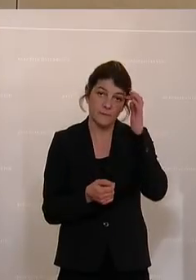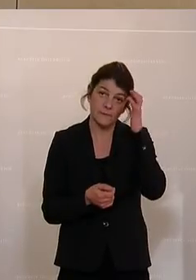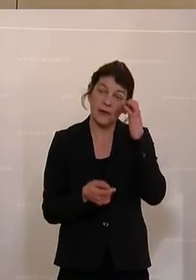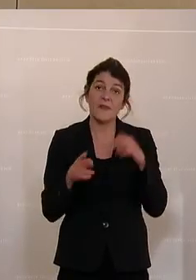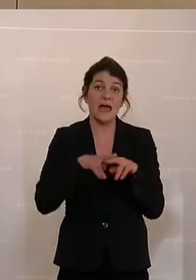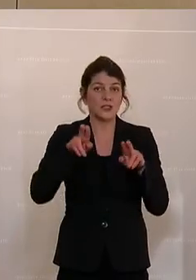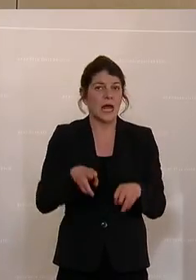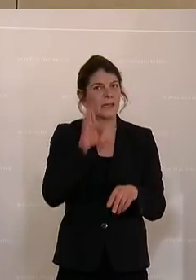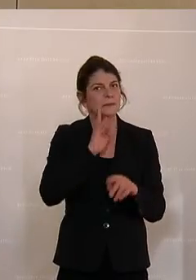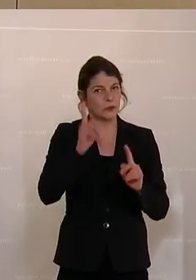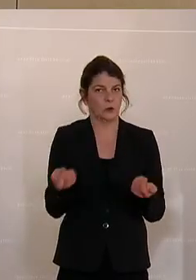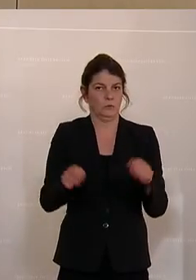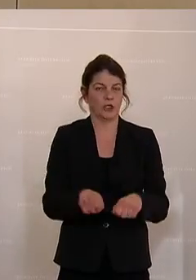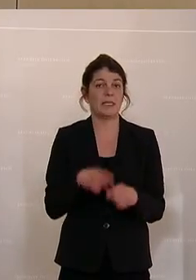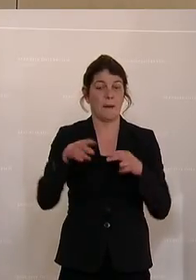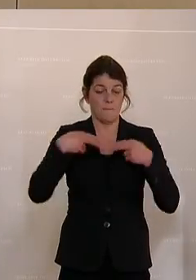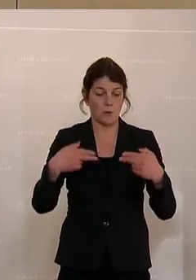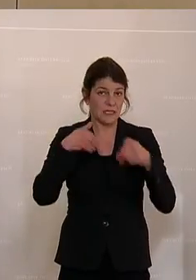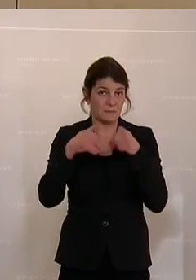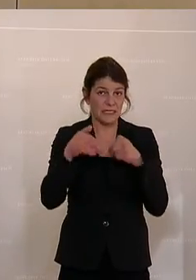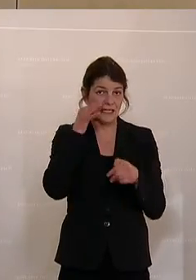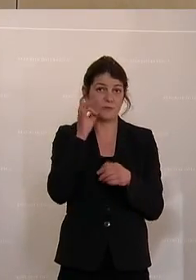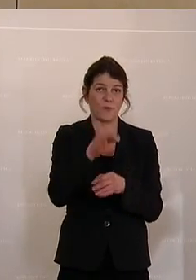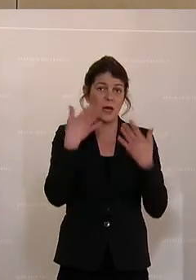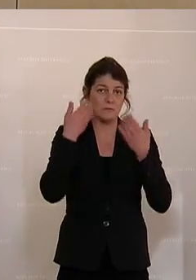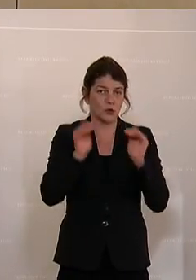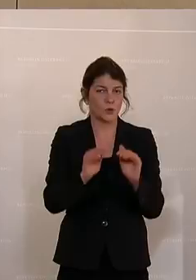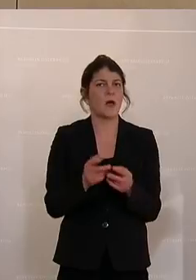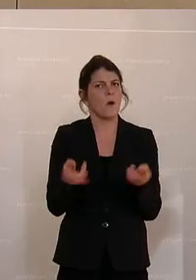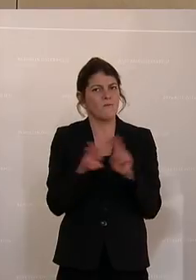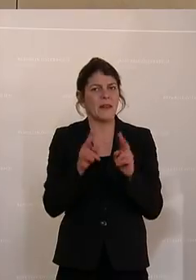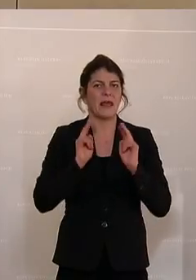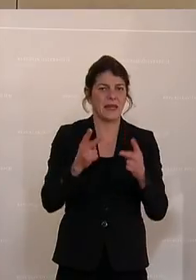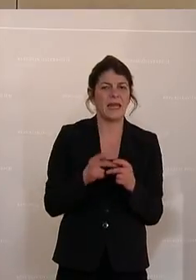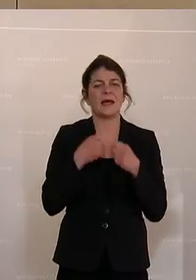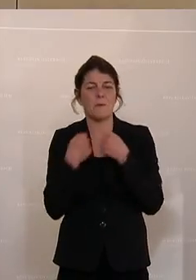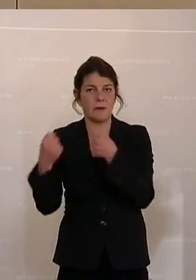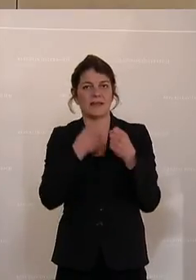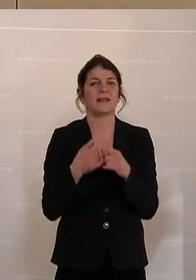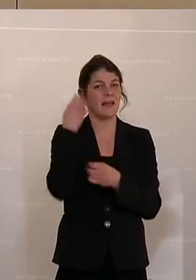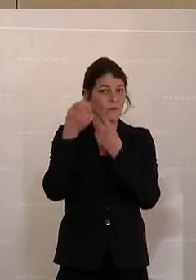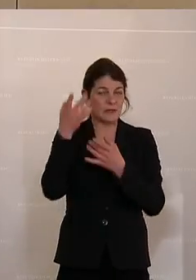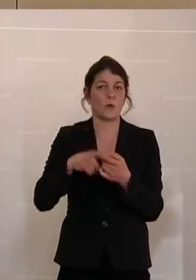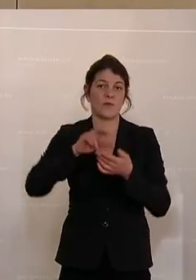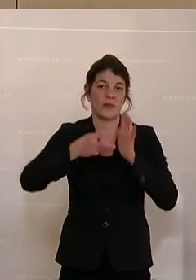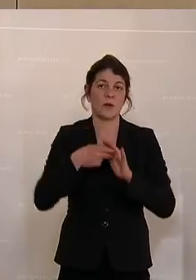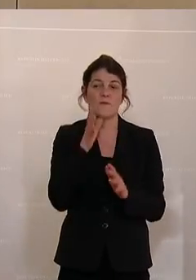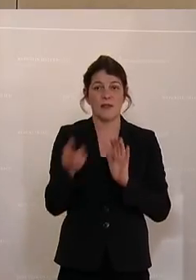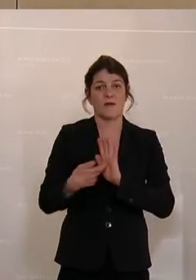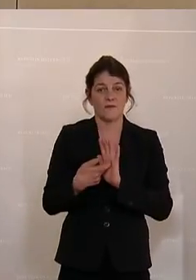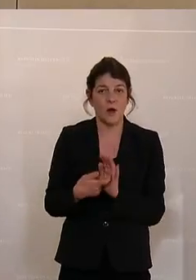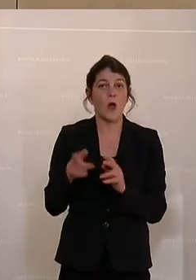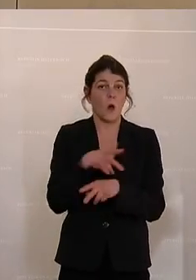Nationalrat wolle beschließen, Die Bundesministerin für Klimaschutz, Umwelt, Energie, Mobilität, Innovation und Technologie wird aufgefordert,